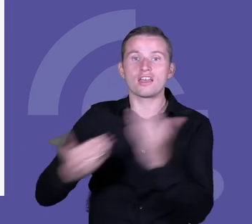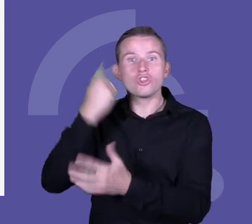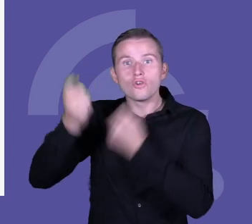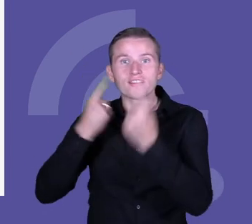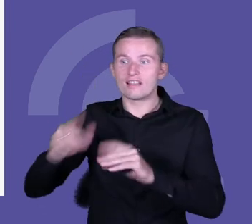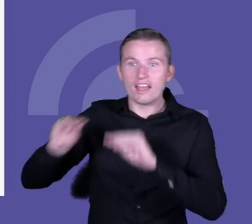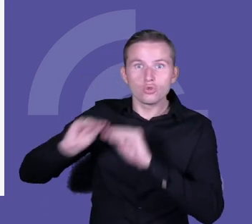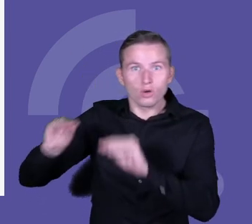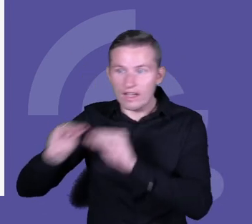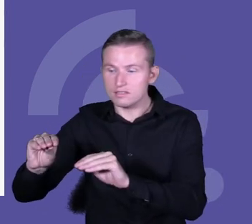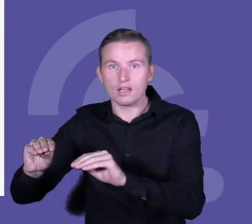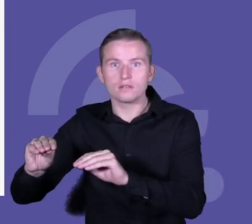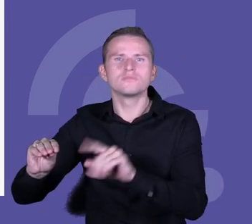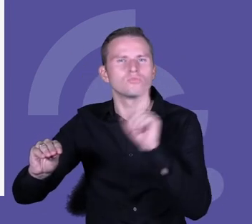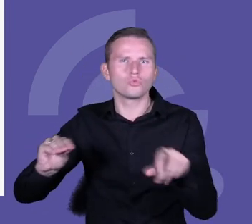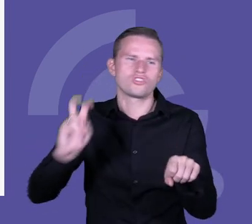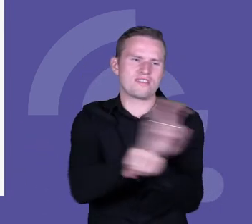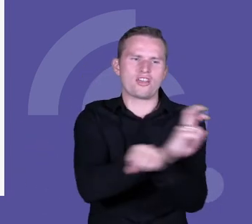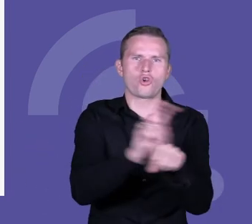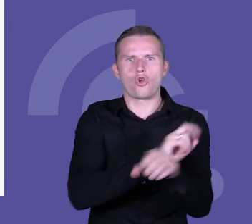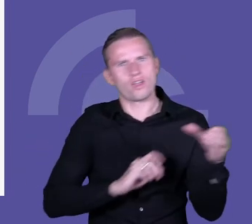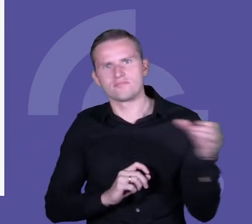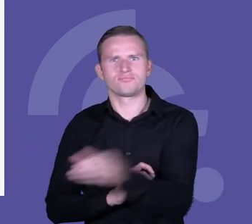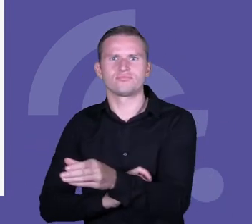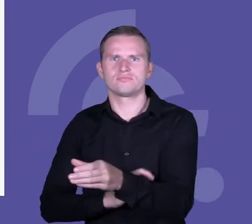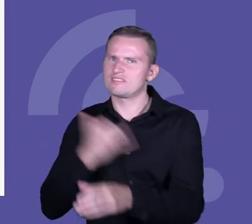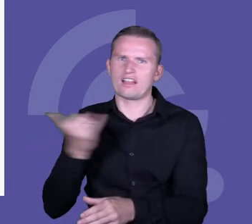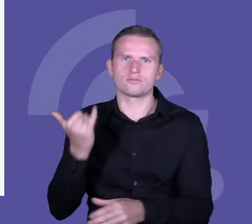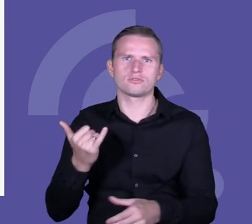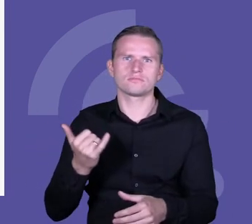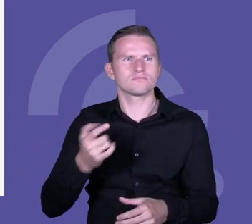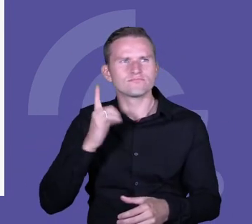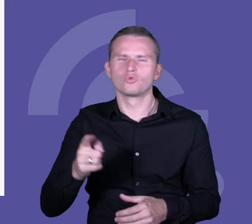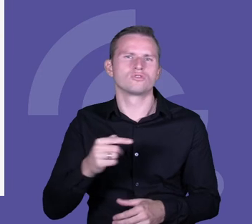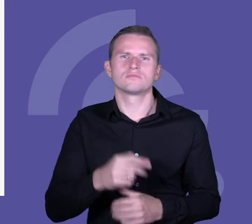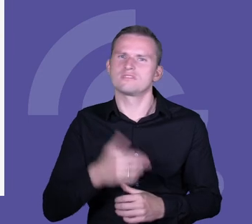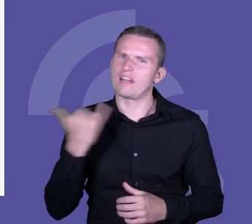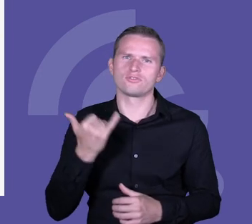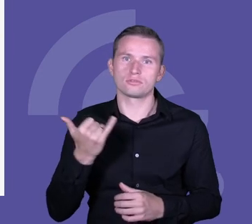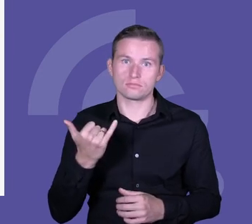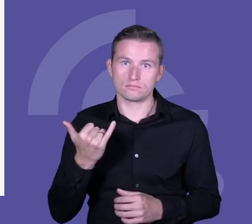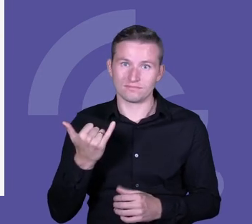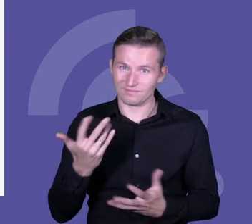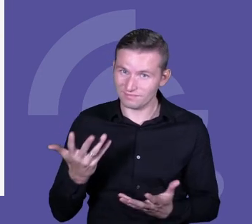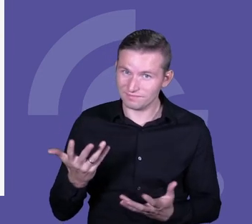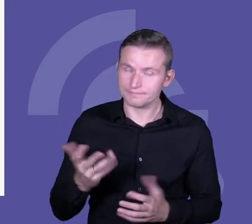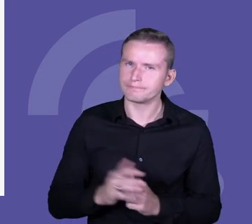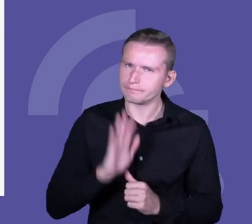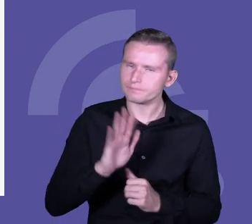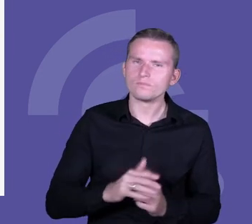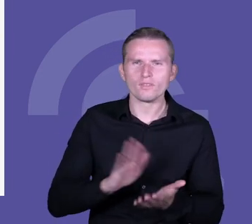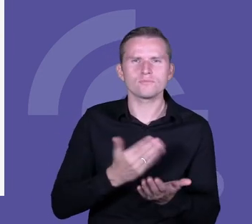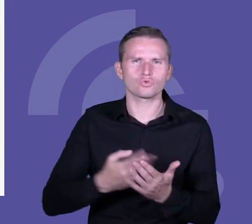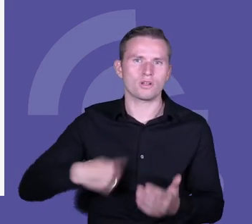uczniów, to musi być pełna technologii. Czyli to często się znak równości w ogóle stawia. A ja chcę państwu powiedzieć, że jakbyśmy byli mądrzy,